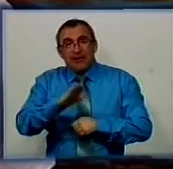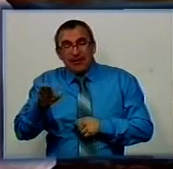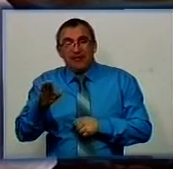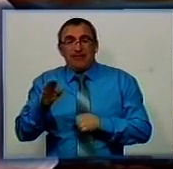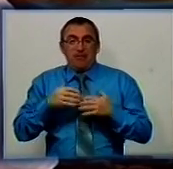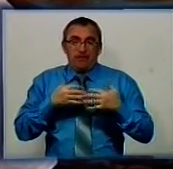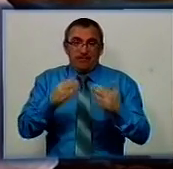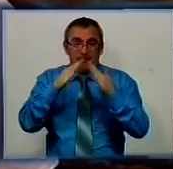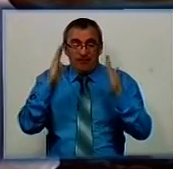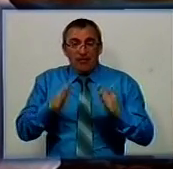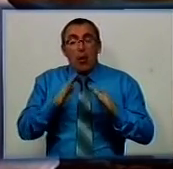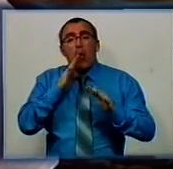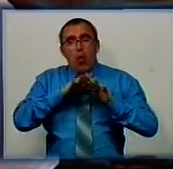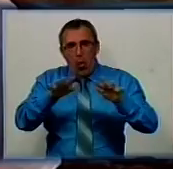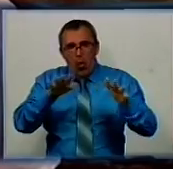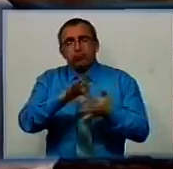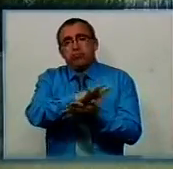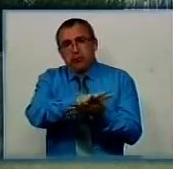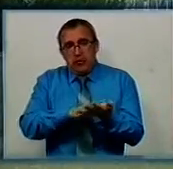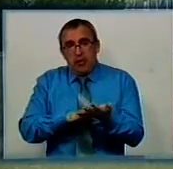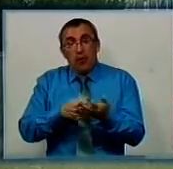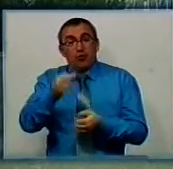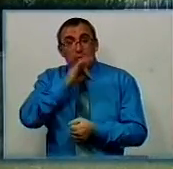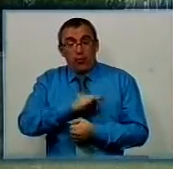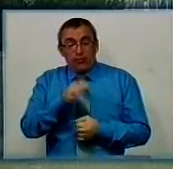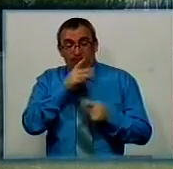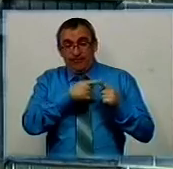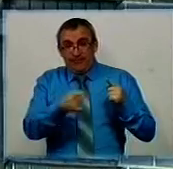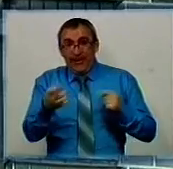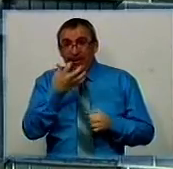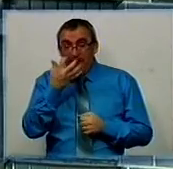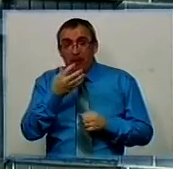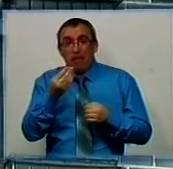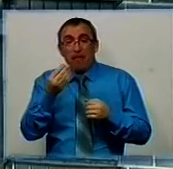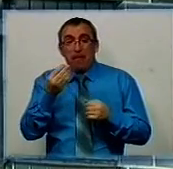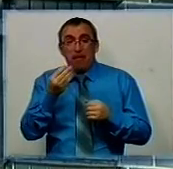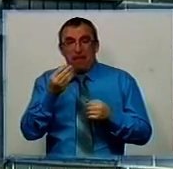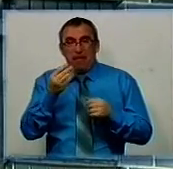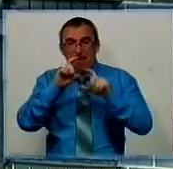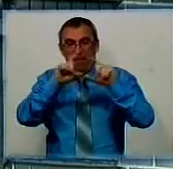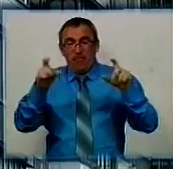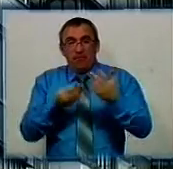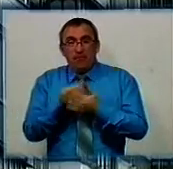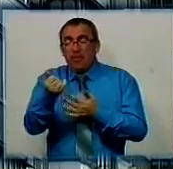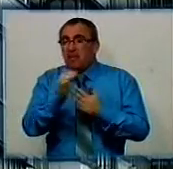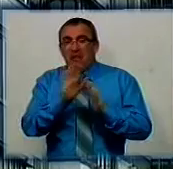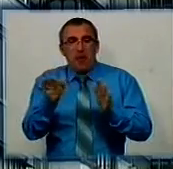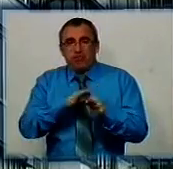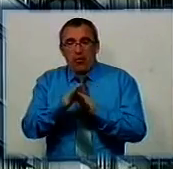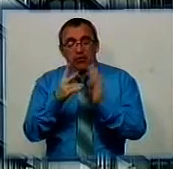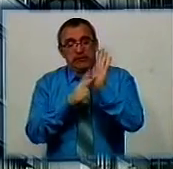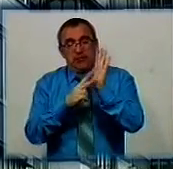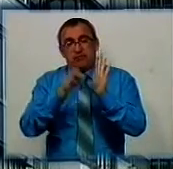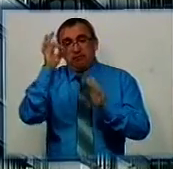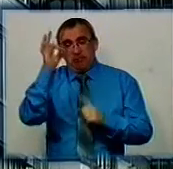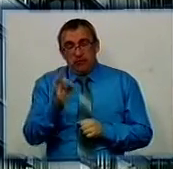необхідності опалюватимуть і далі. За спожити тепло цього сезону підприємства розрахувалися неповністю, віддали 70% від необхідного.